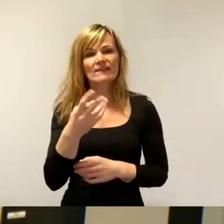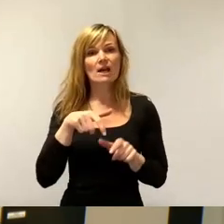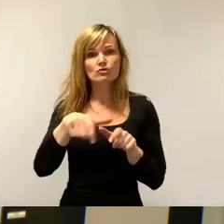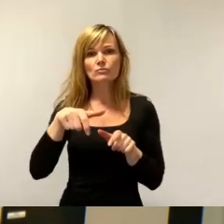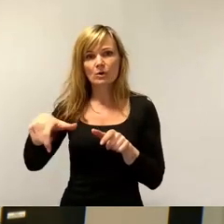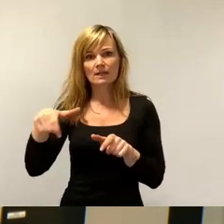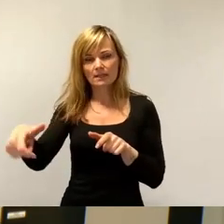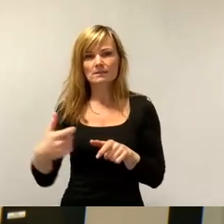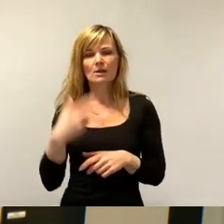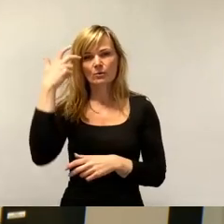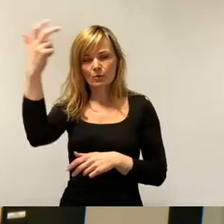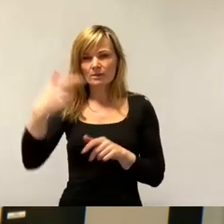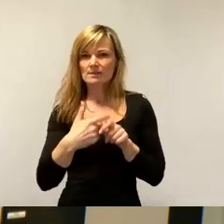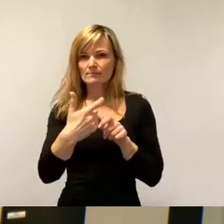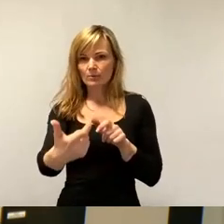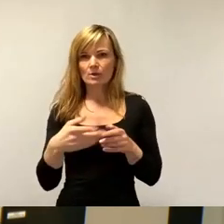in Weichsdorf.